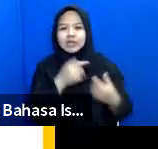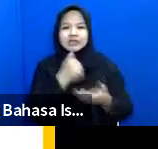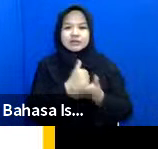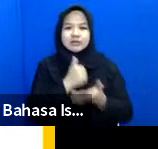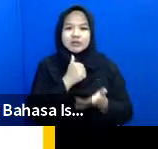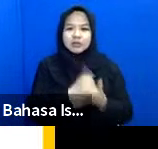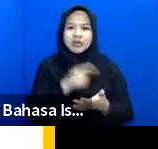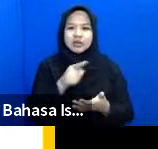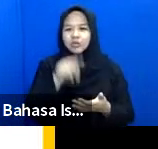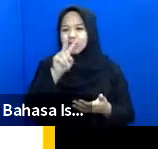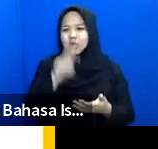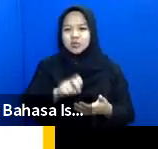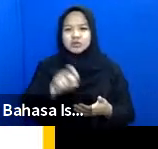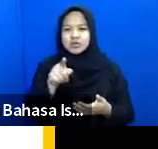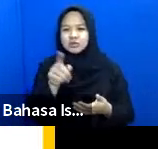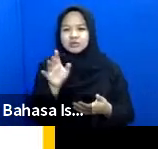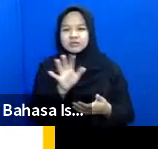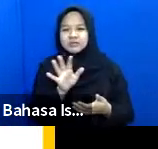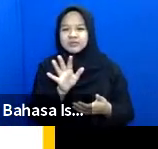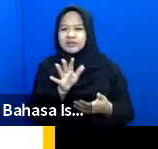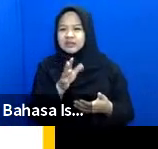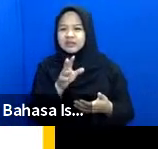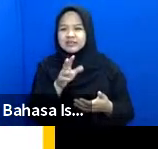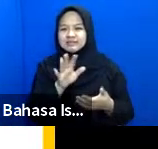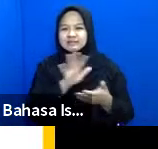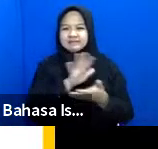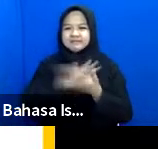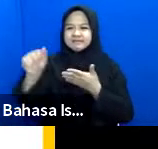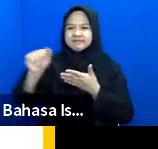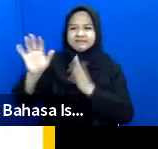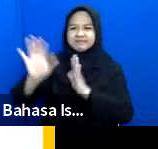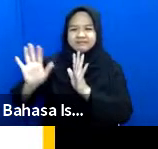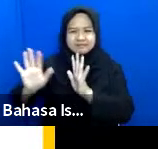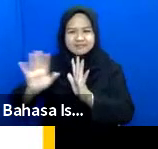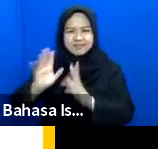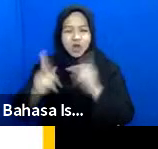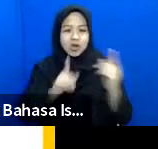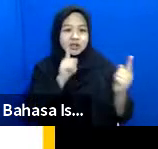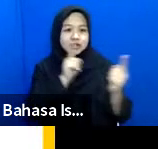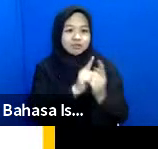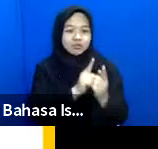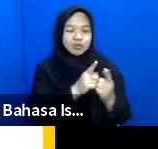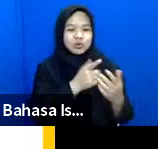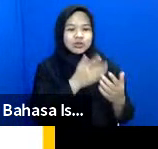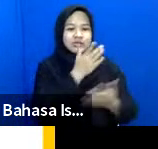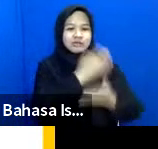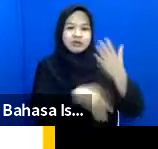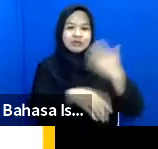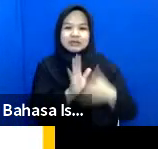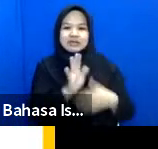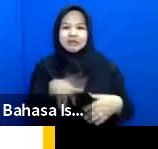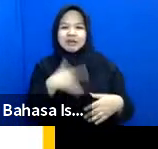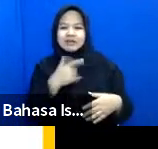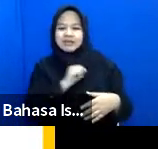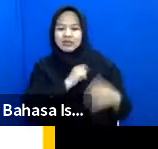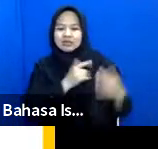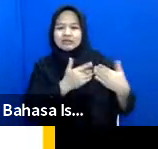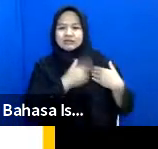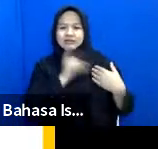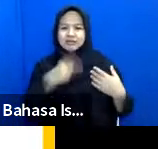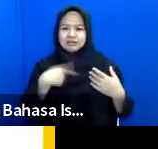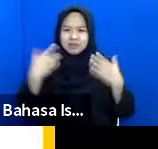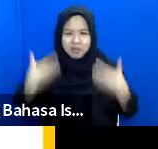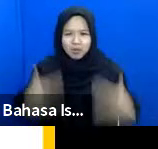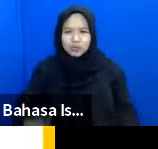hal itu harusnya menjadi satu hal yang memang harus dihilangkan ketika bertemu dengan teman-teman di Fabel karena kita sebetulnya juga